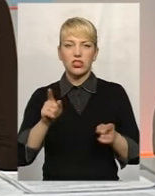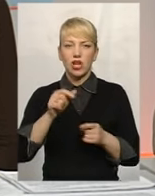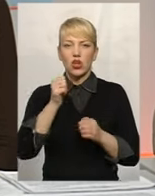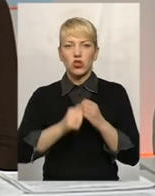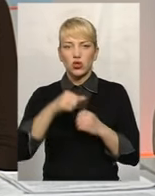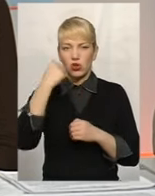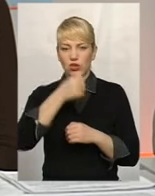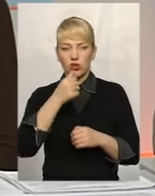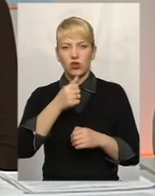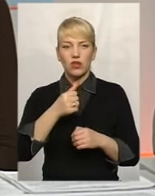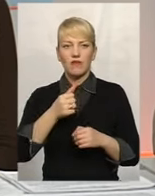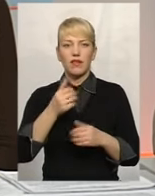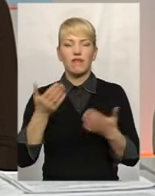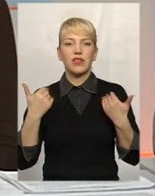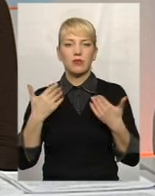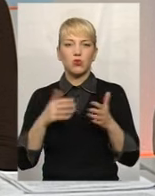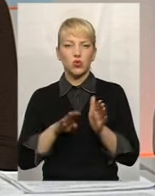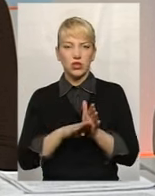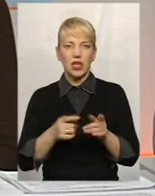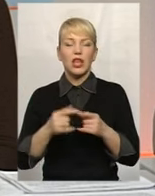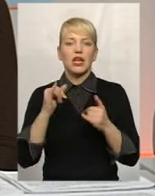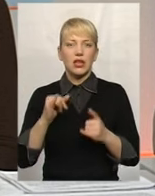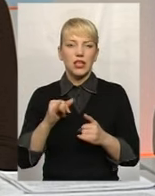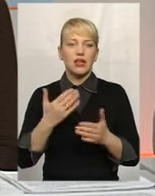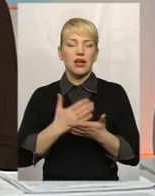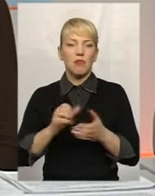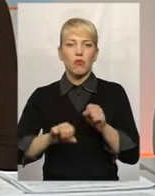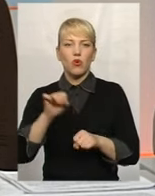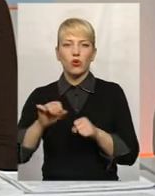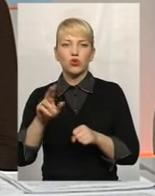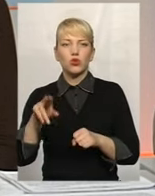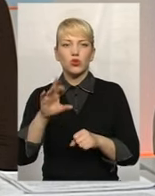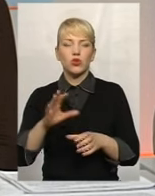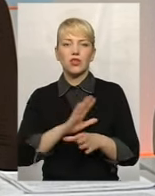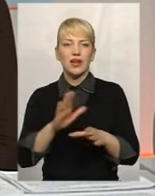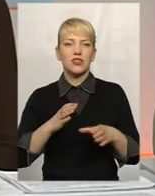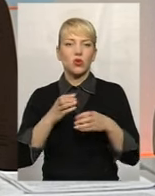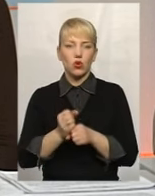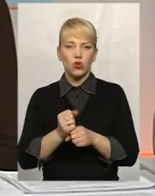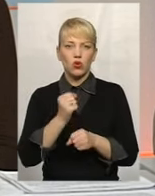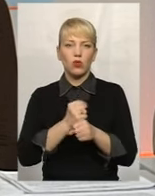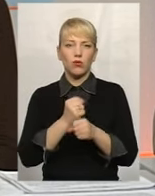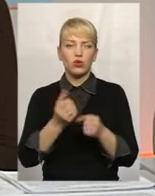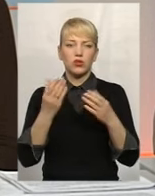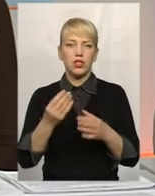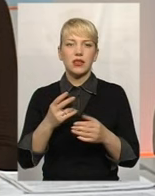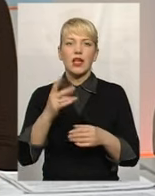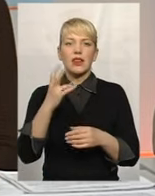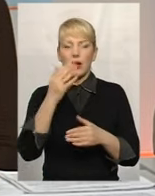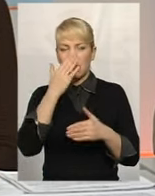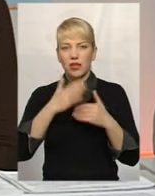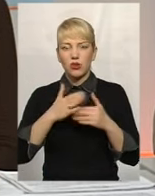Ряд порушень щодо нескорочення робочого часу напередодні святкового неробочого дня